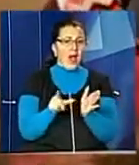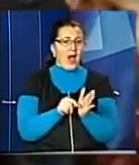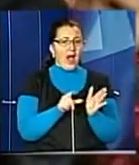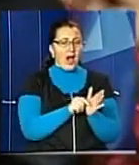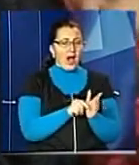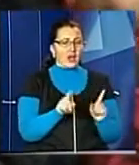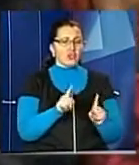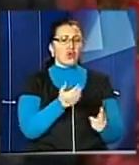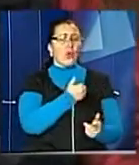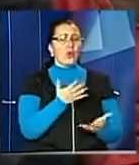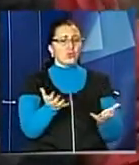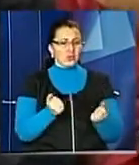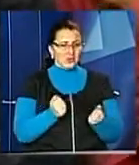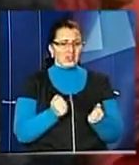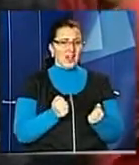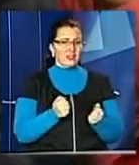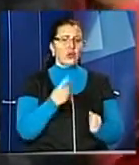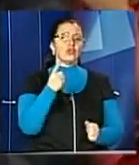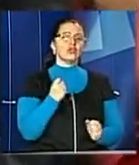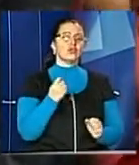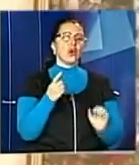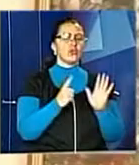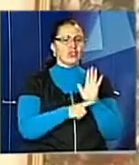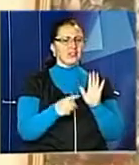163 подружніх пари.